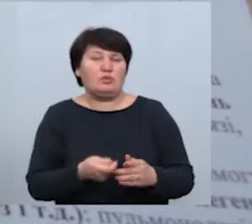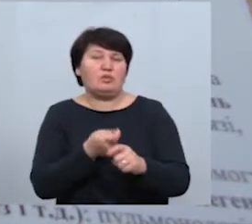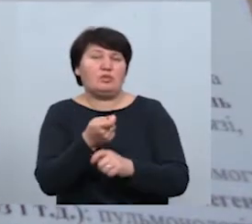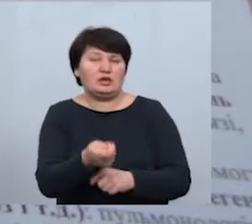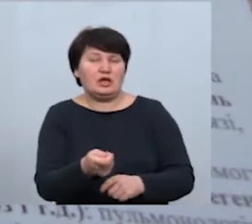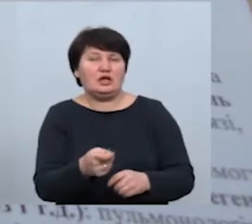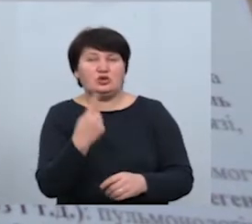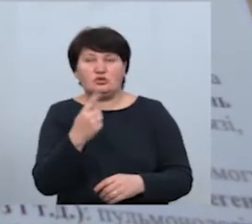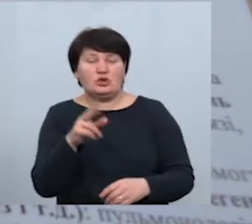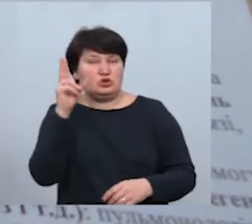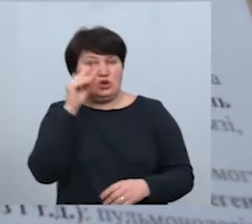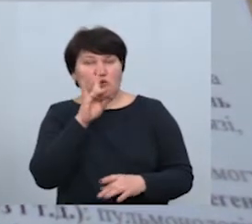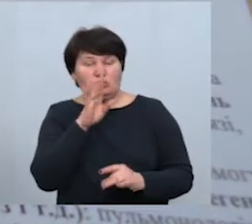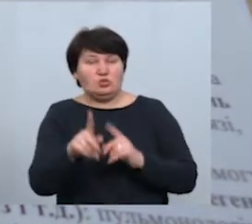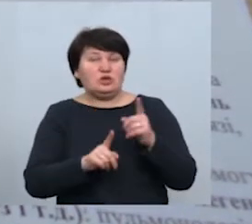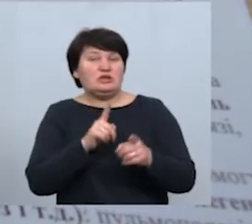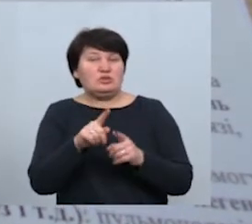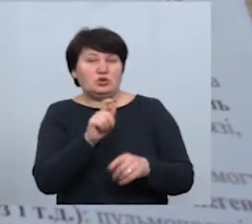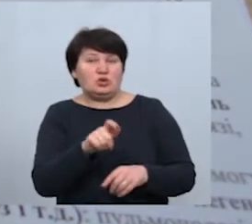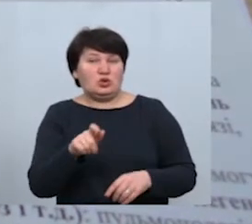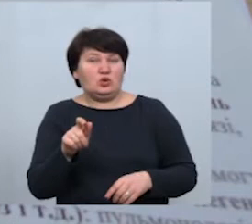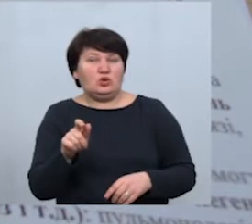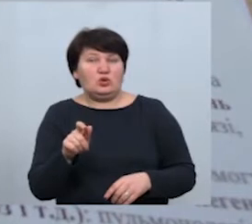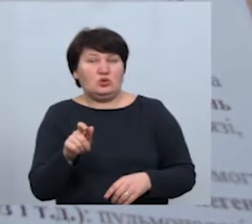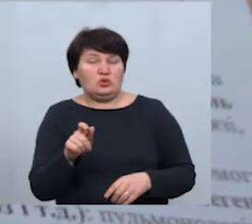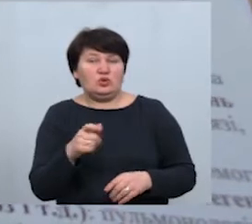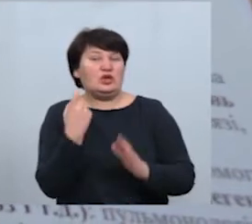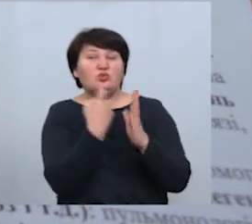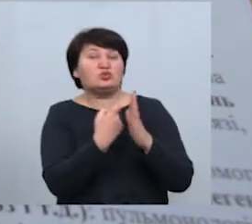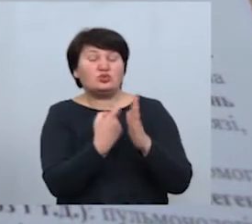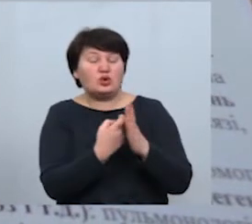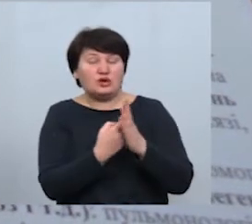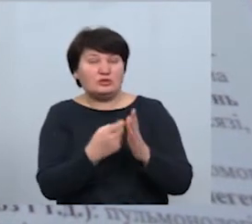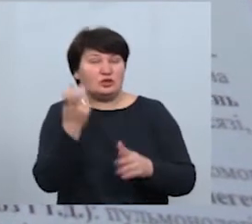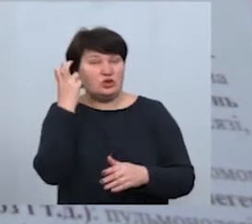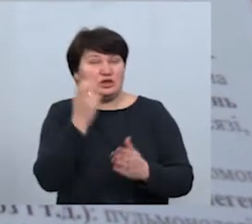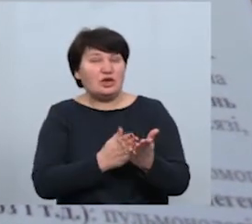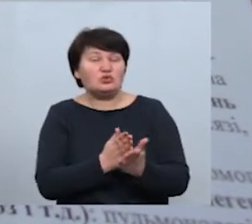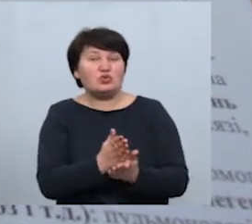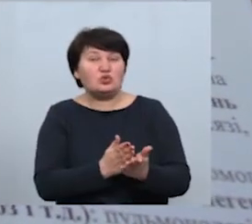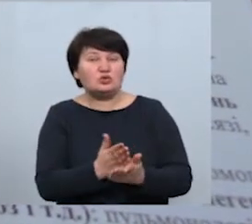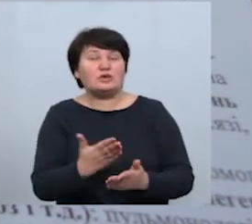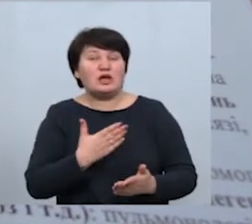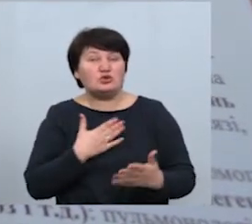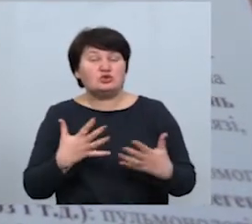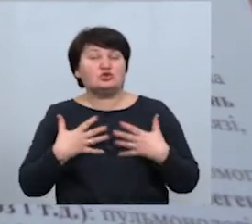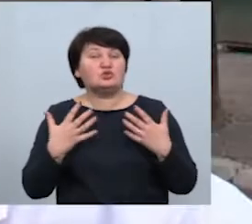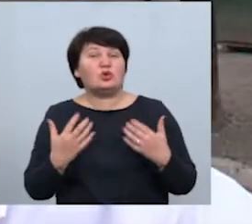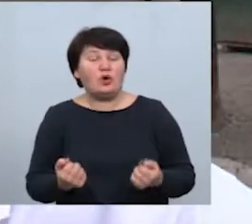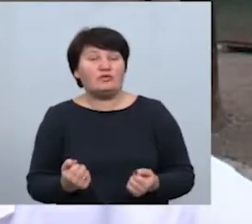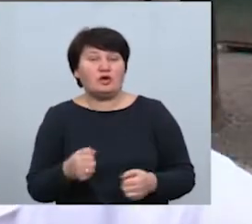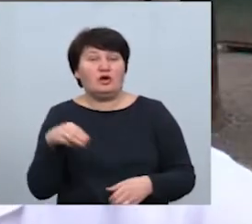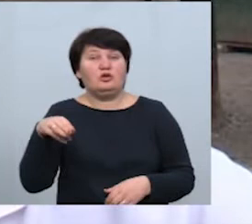числа не буде ніяких змін, і люди просто ці не достукаємось, ми до цієї служби нашої цілої здоров'я, ну,